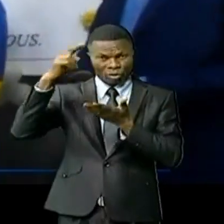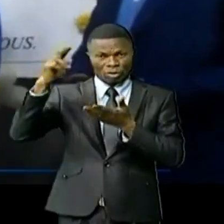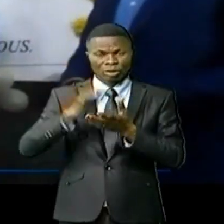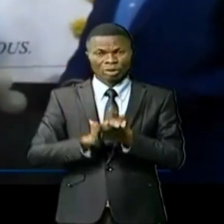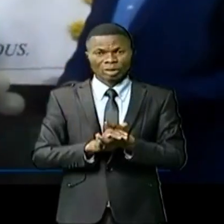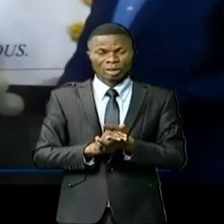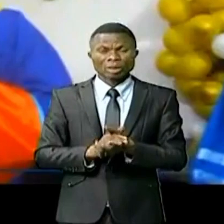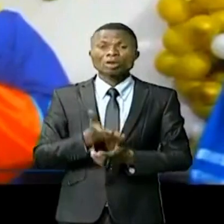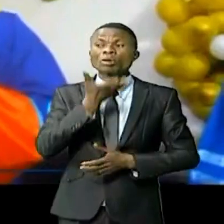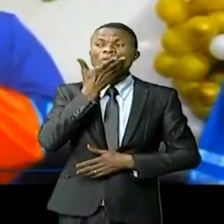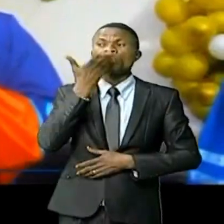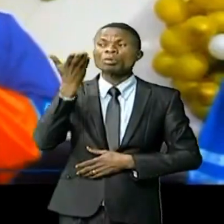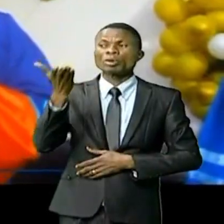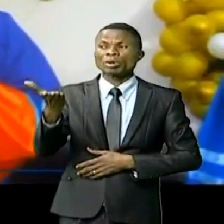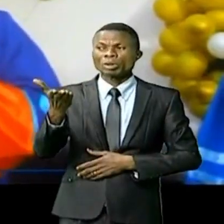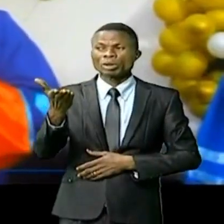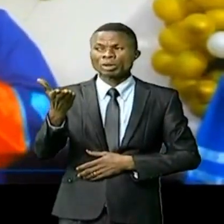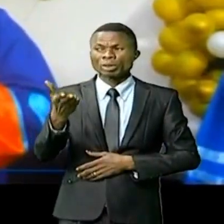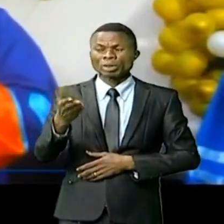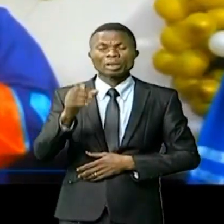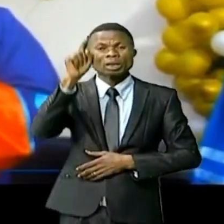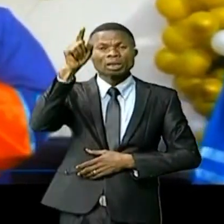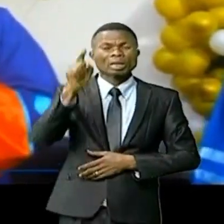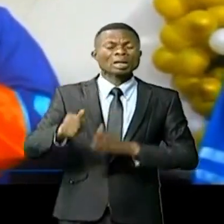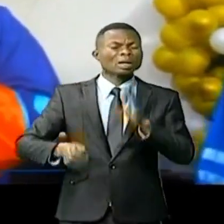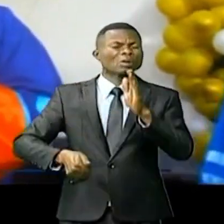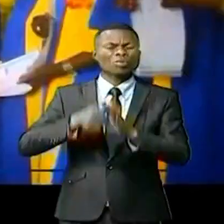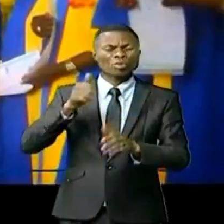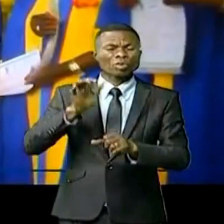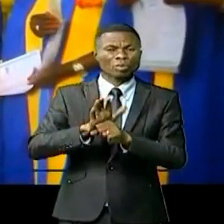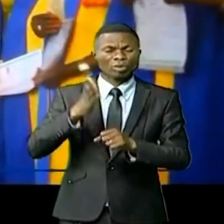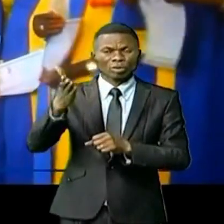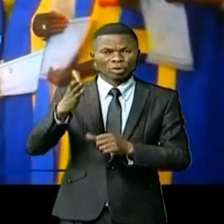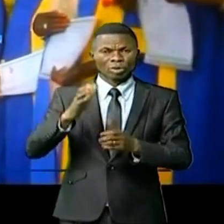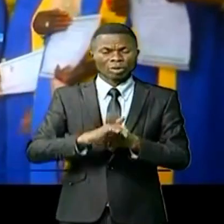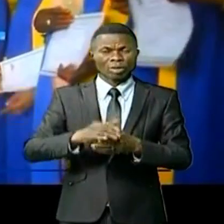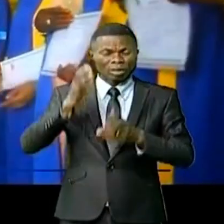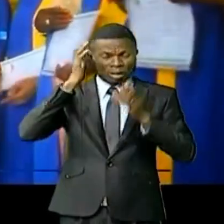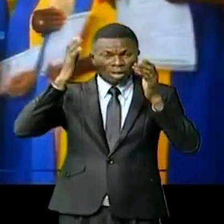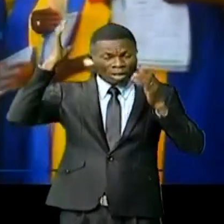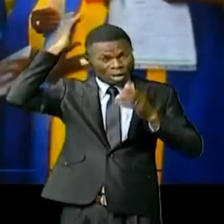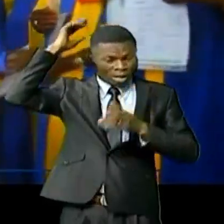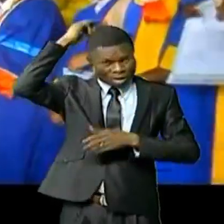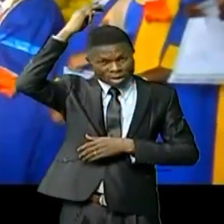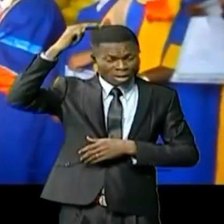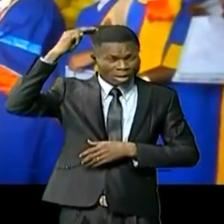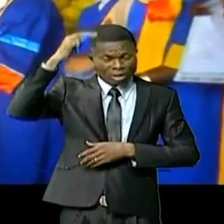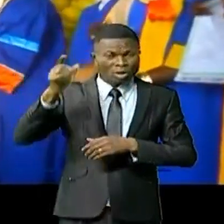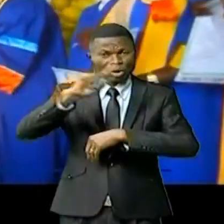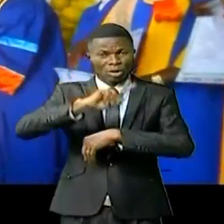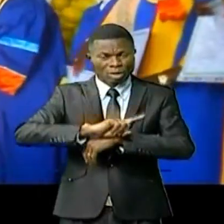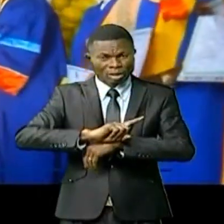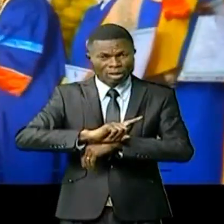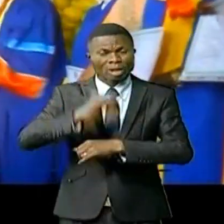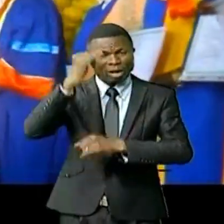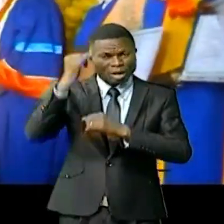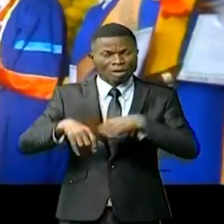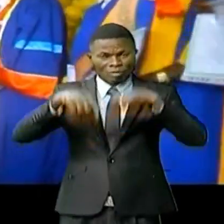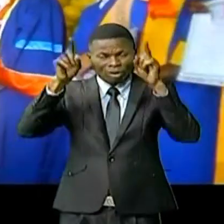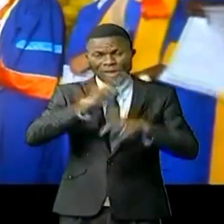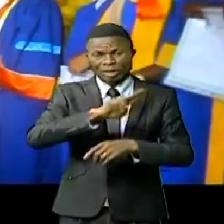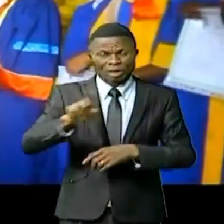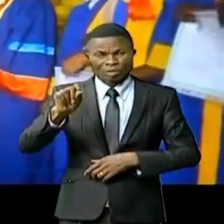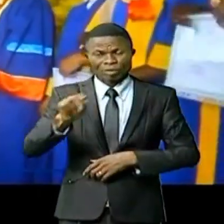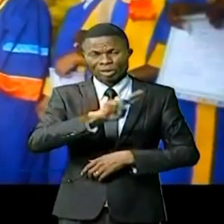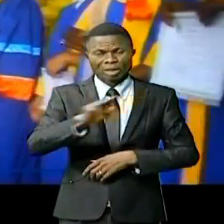Elle est avancée en âge et a fait quatre distinctions et deux grandes distinctions. La collation des grades académiques de ce jour sanctionne la fin de l'année académique